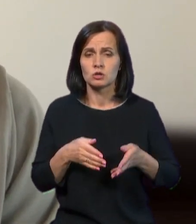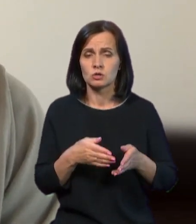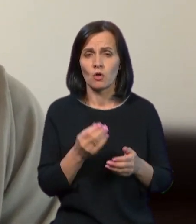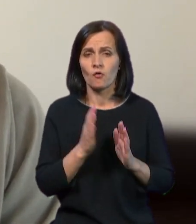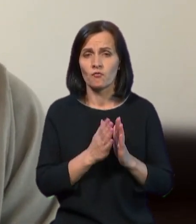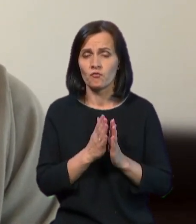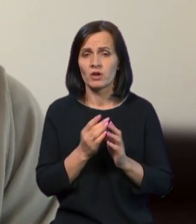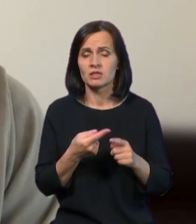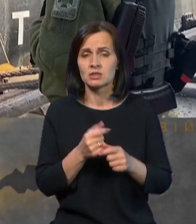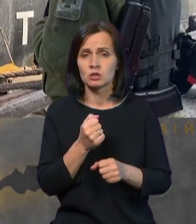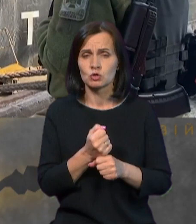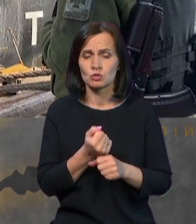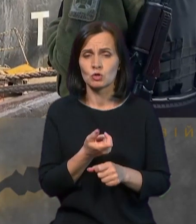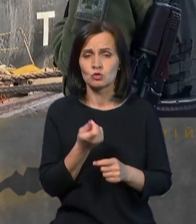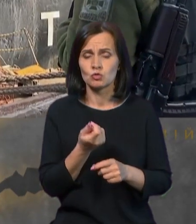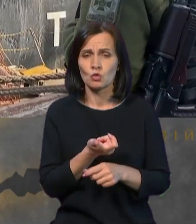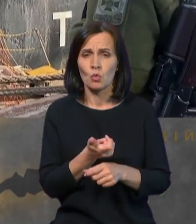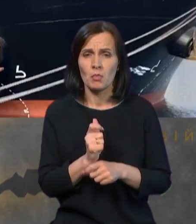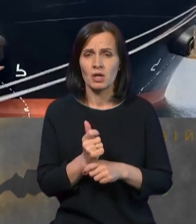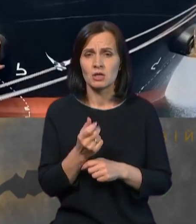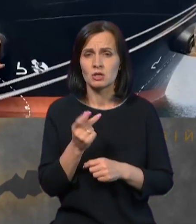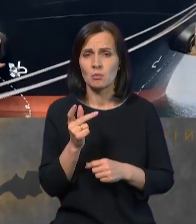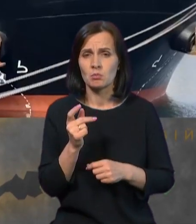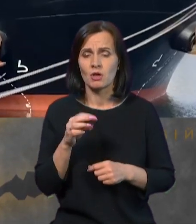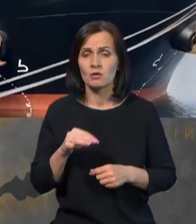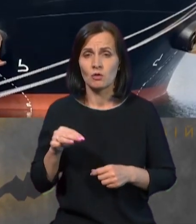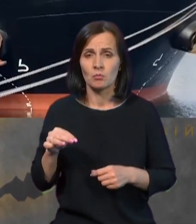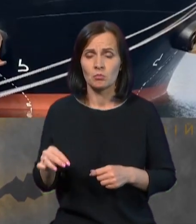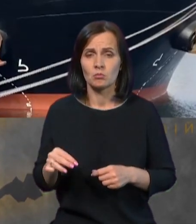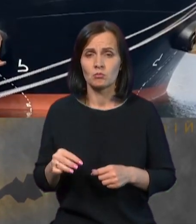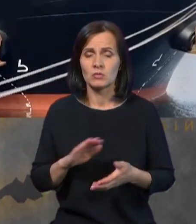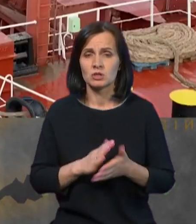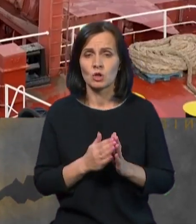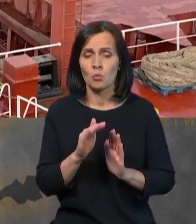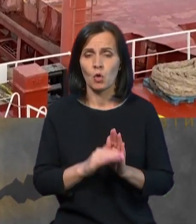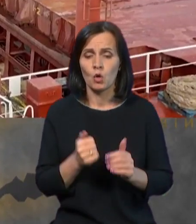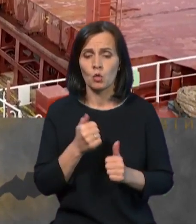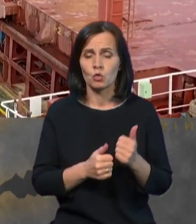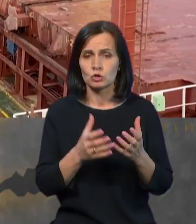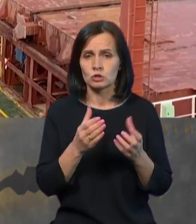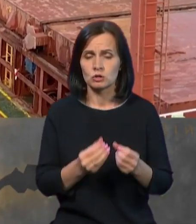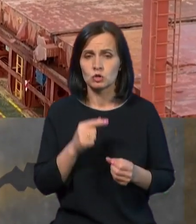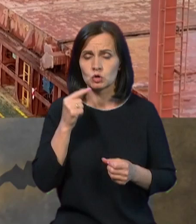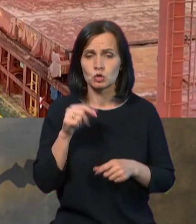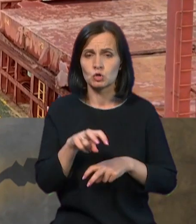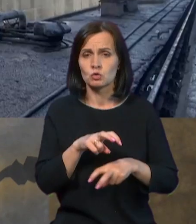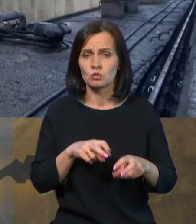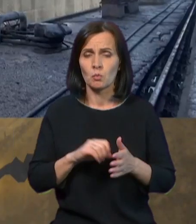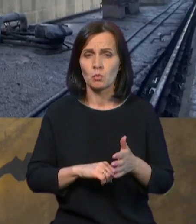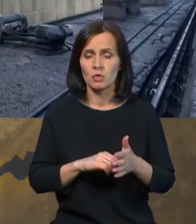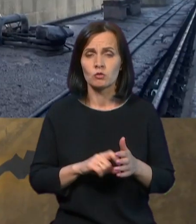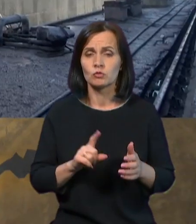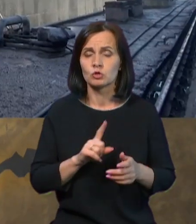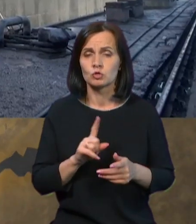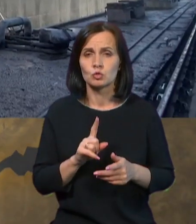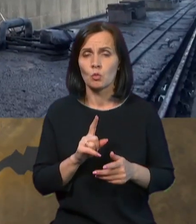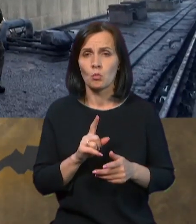трохи більше, ніж півтора мільйона. І ситуація погіршується кожного дня. Росіяни шукають приводу для того,